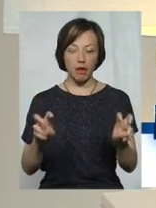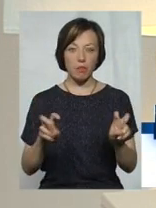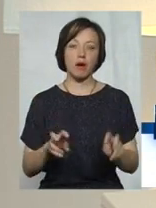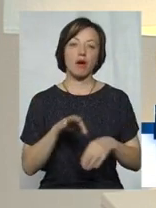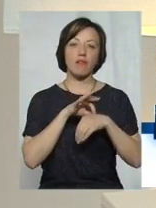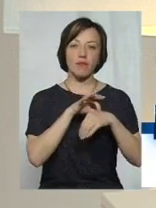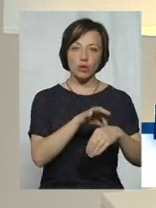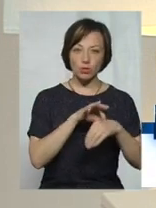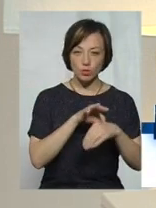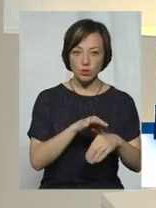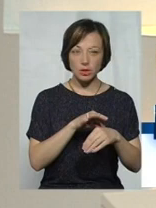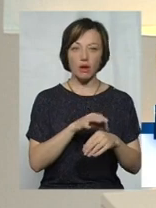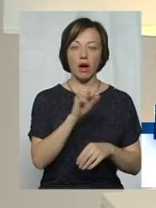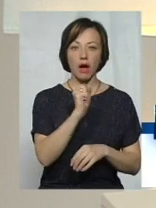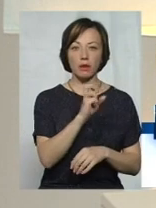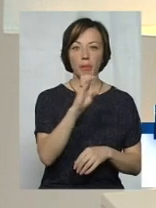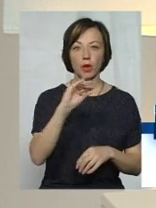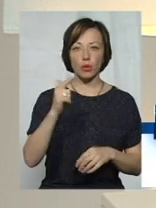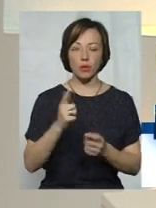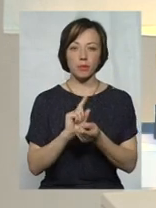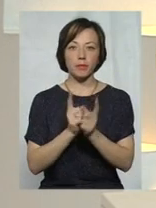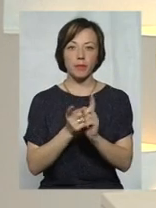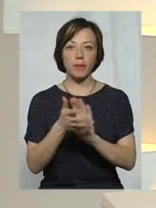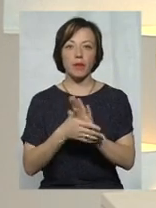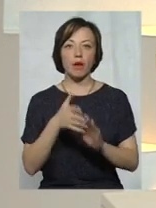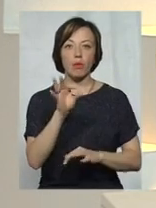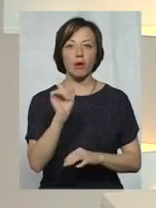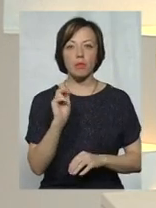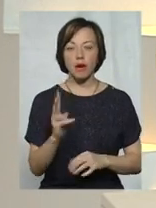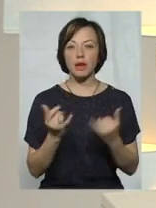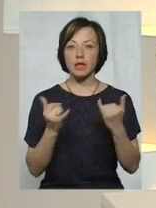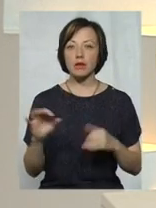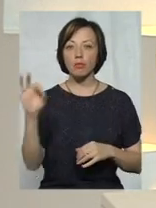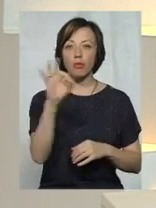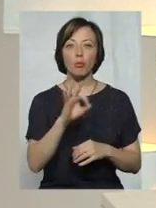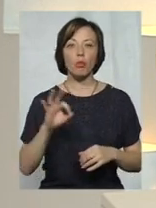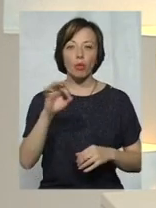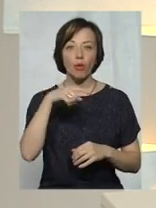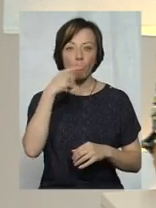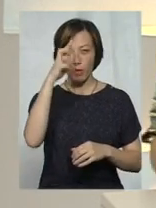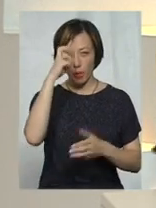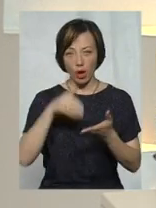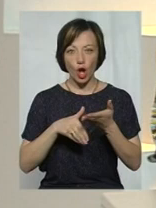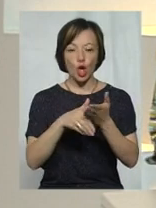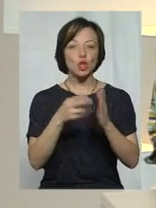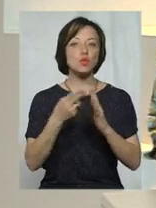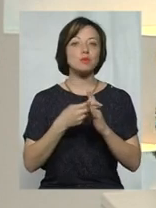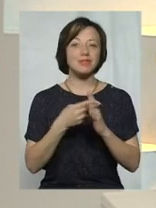Бендюк, переклад на жестову мову Ольга Рибах. І нині ми говоримо про субсидії. Що